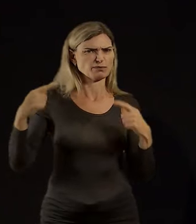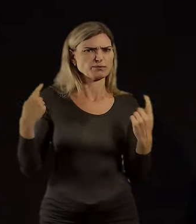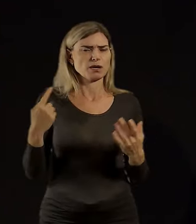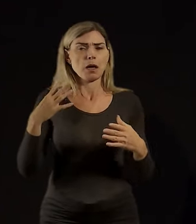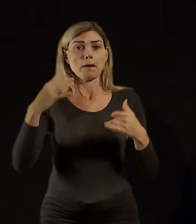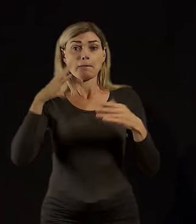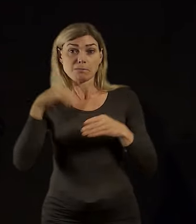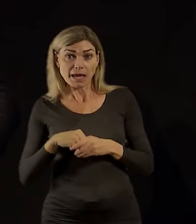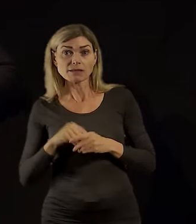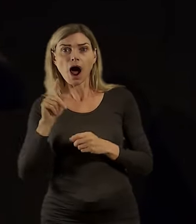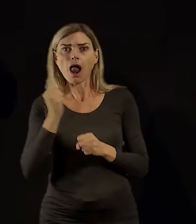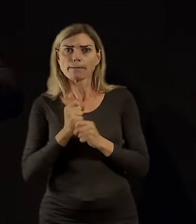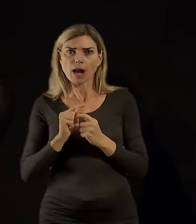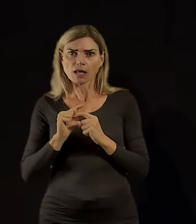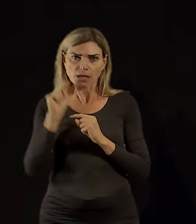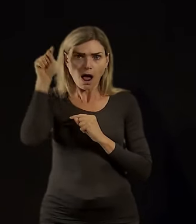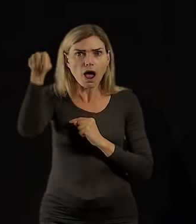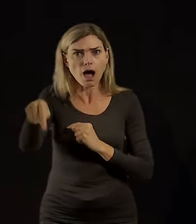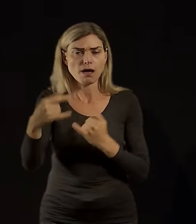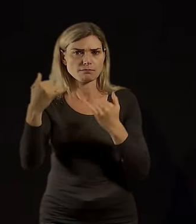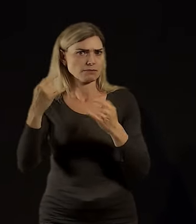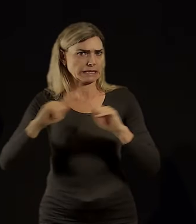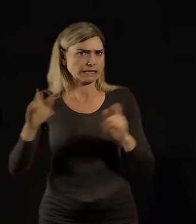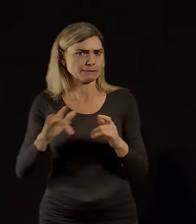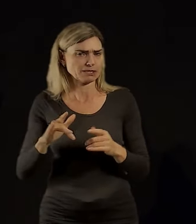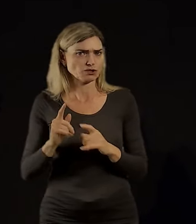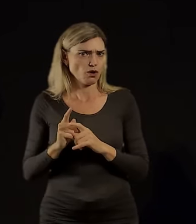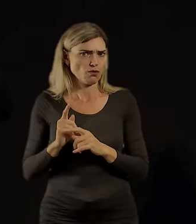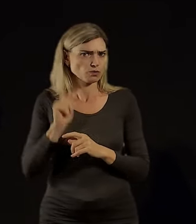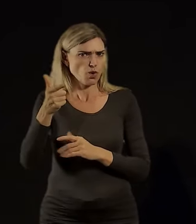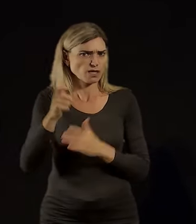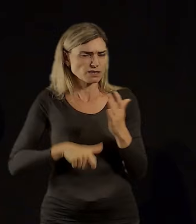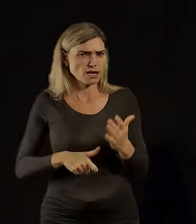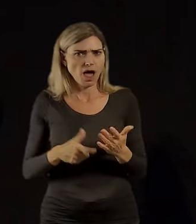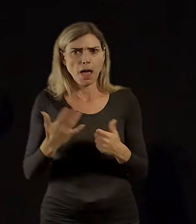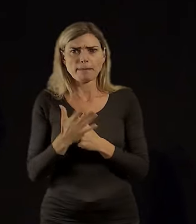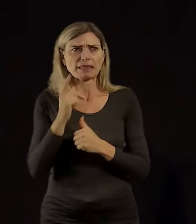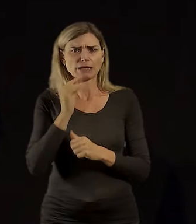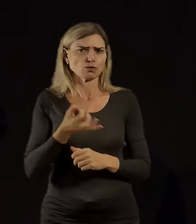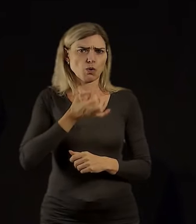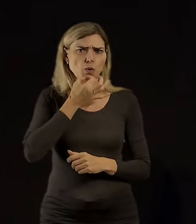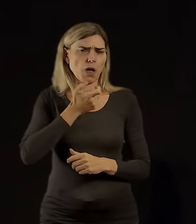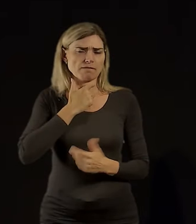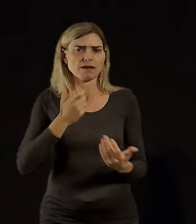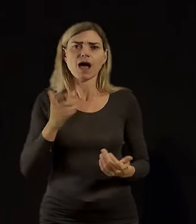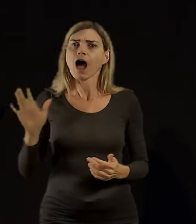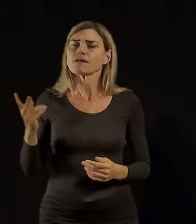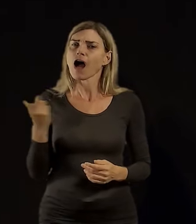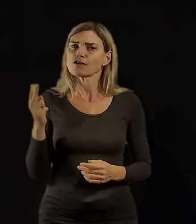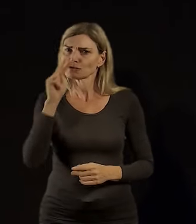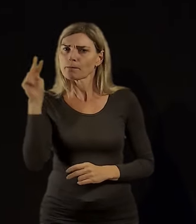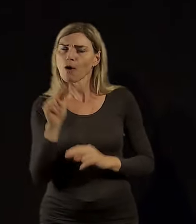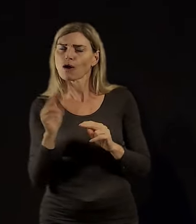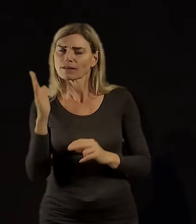na druhé straně Prahy a 15-minutové město je nesmysl. Můžete nám mimo vysvětlit, jak vy se vlastně na ten koncept díváte a